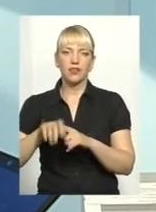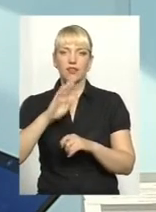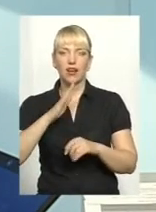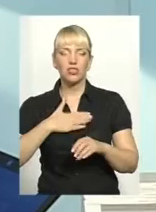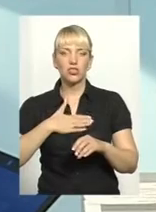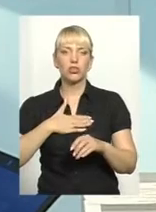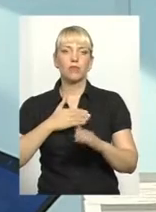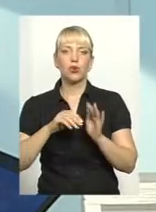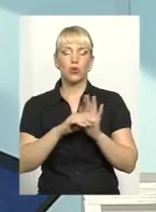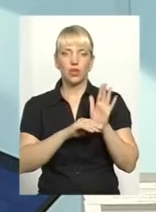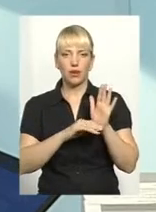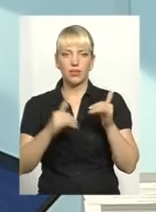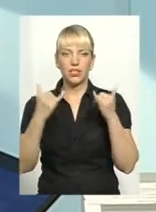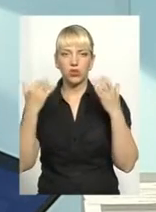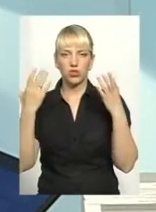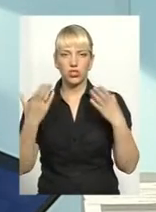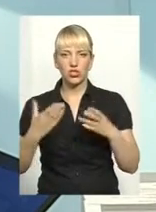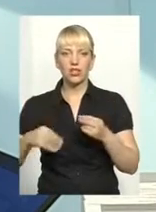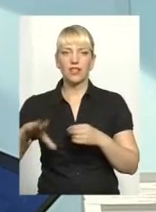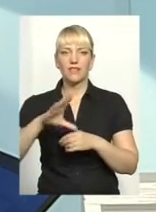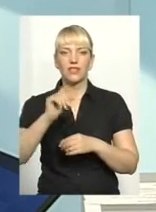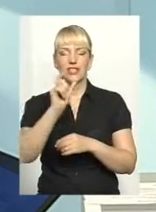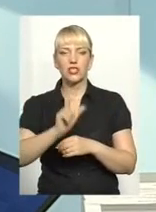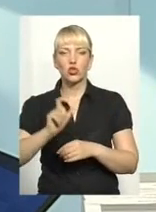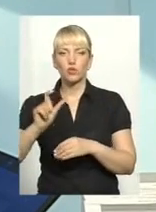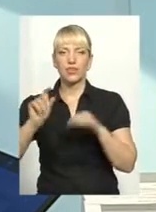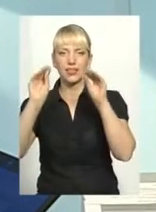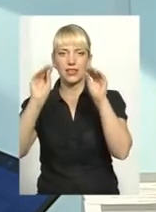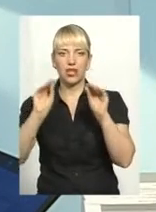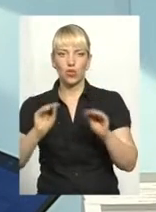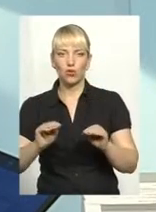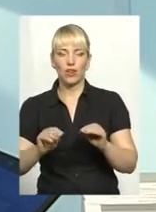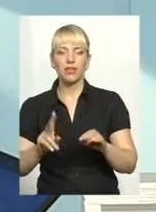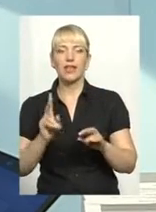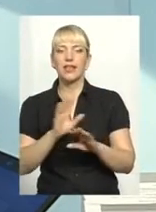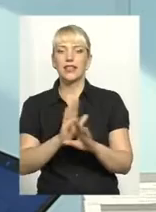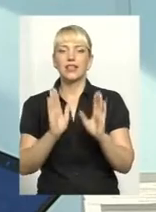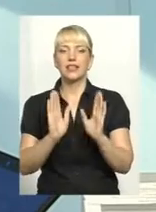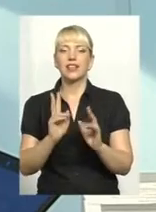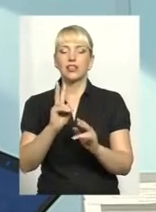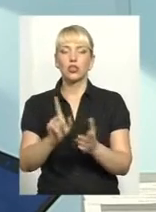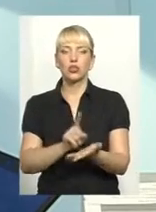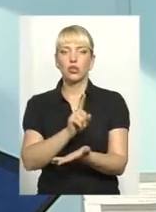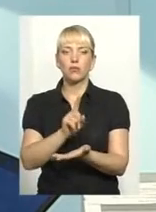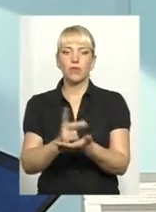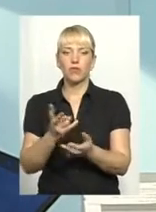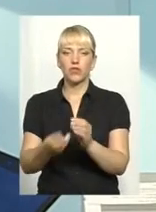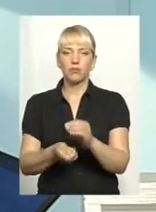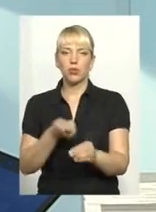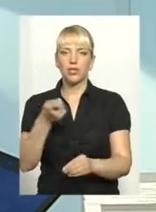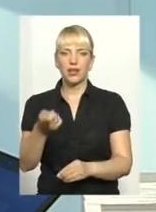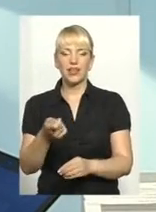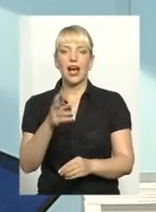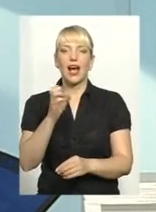Тобто на сьогоднішній день всі суб'єкти декларування, не тільки ті, які зобов'язані будуть подати цю декларацію,